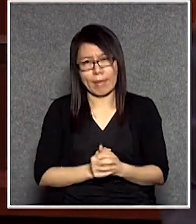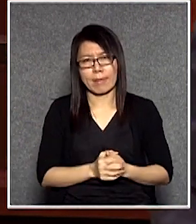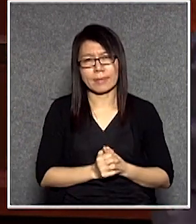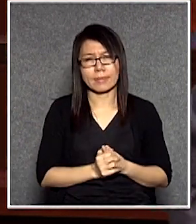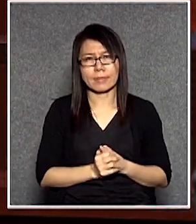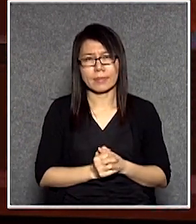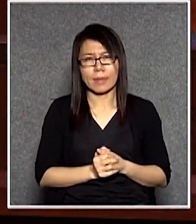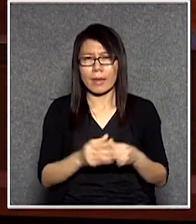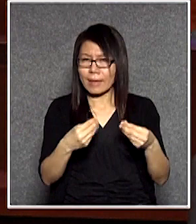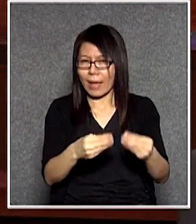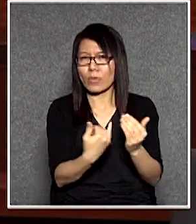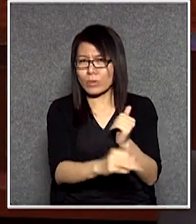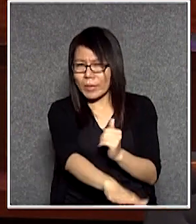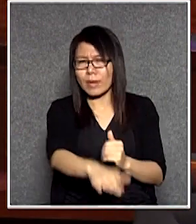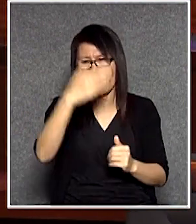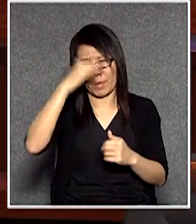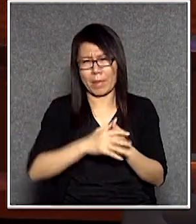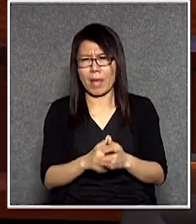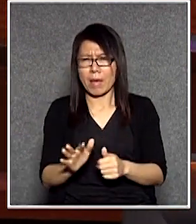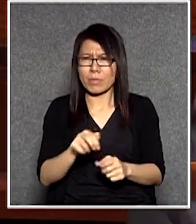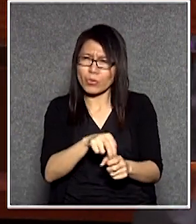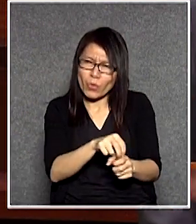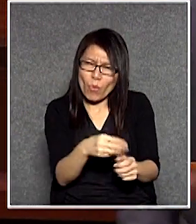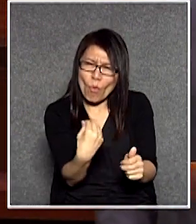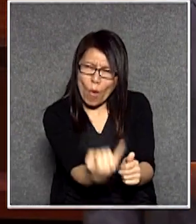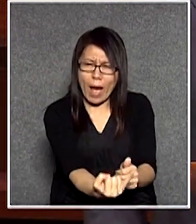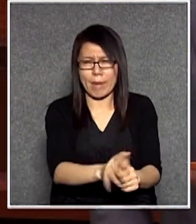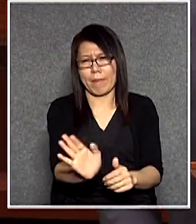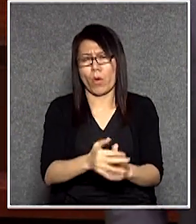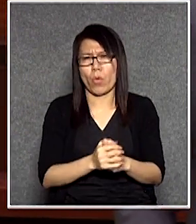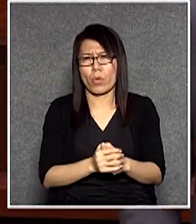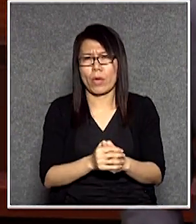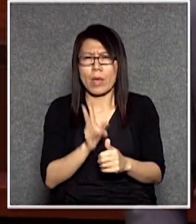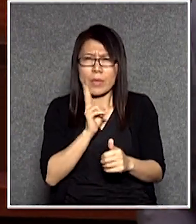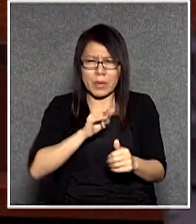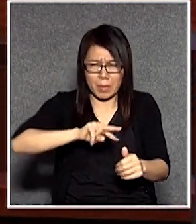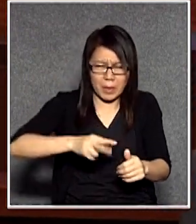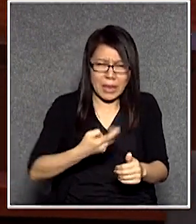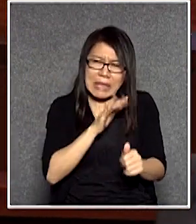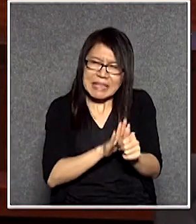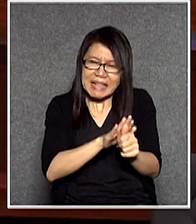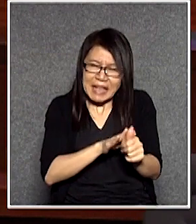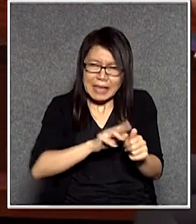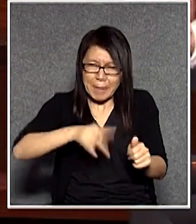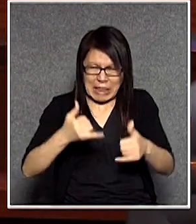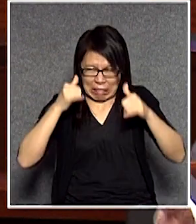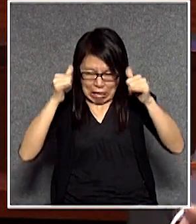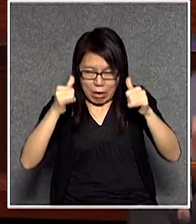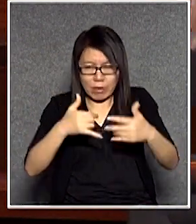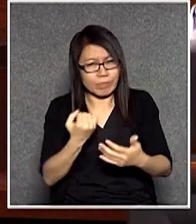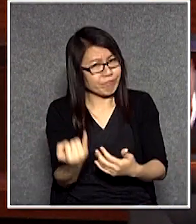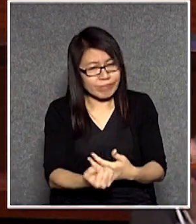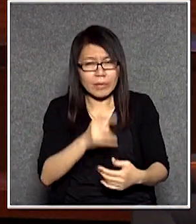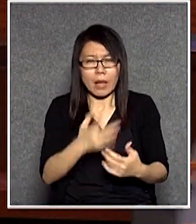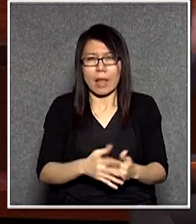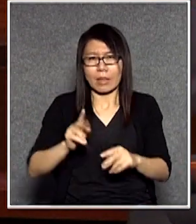教孩子都會說不要種壞他是不是種辱養惡孤色養姦喂中國現在共